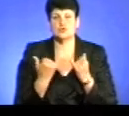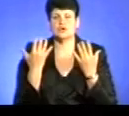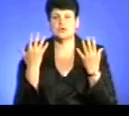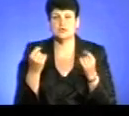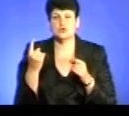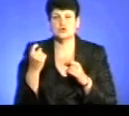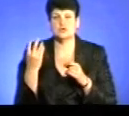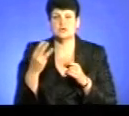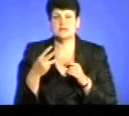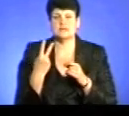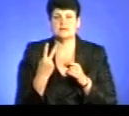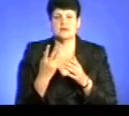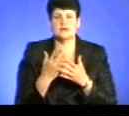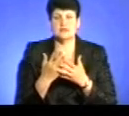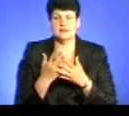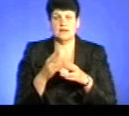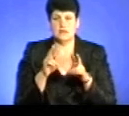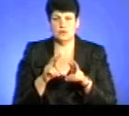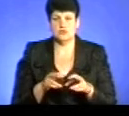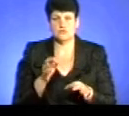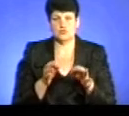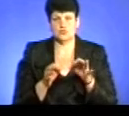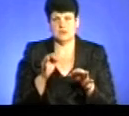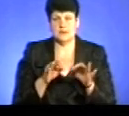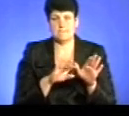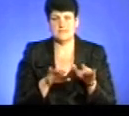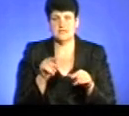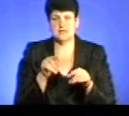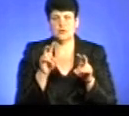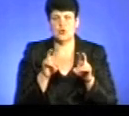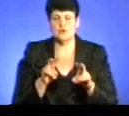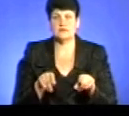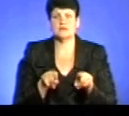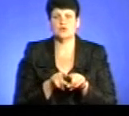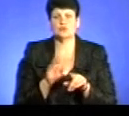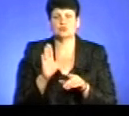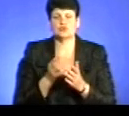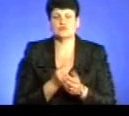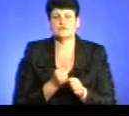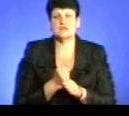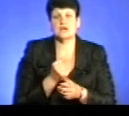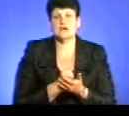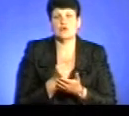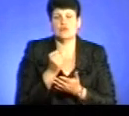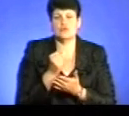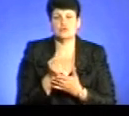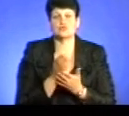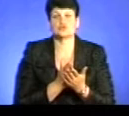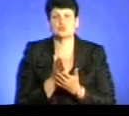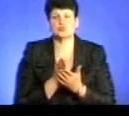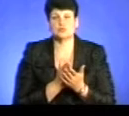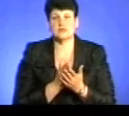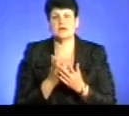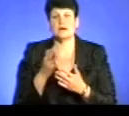132 перебувають на розгляді в судах. Після їх розгляду вони також будуть скеровуватись до служби пробації, яка буде